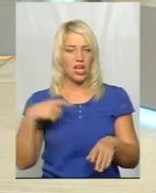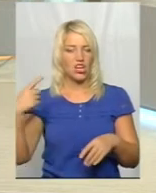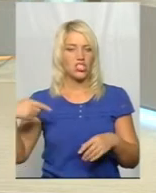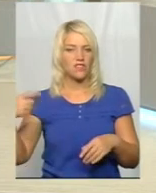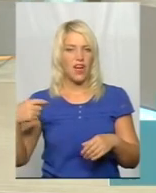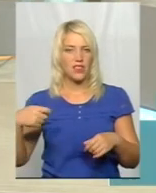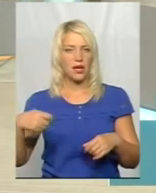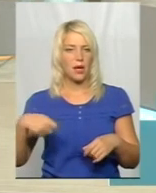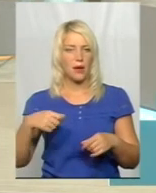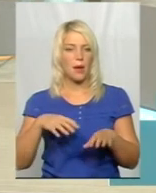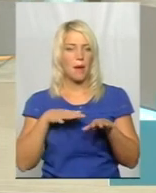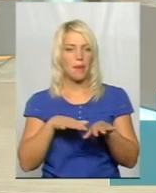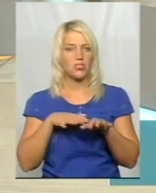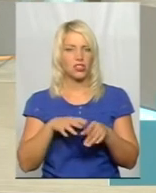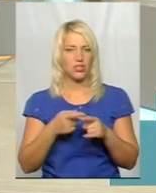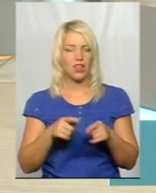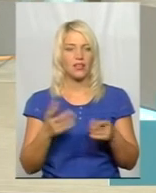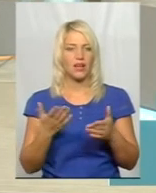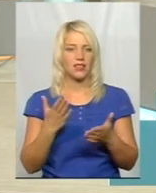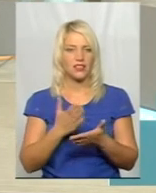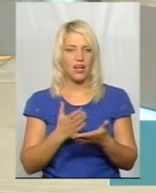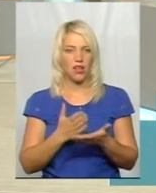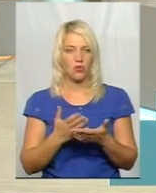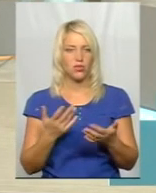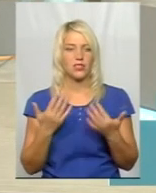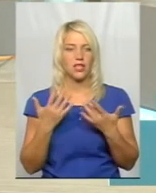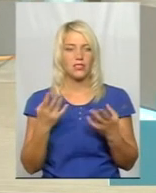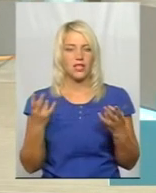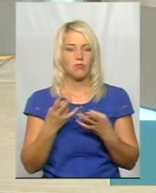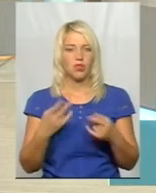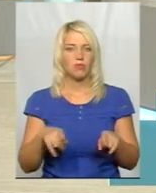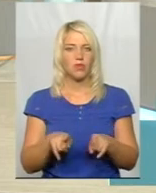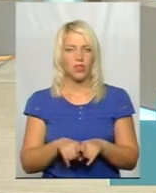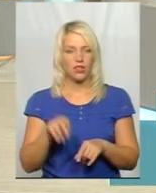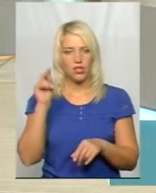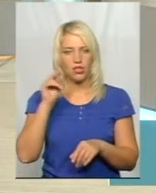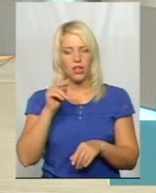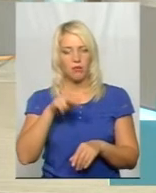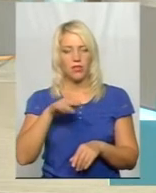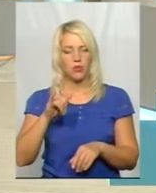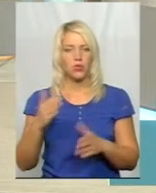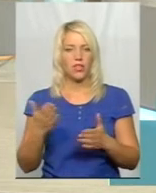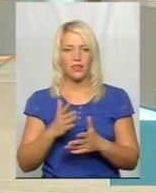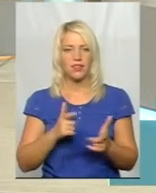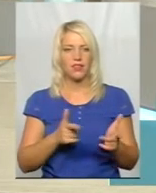там знаходяться. Я не знаю, наскільки потрібні такі училища, які не готують от